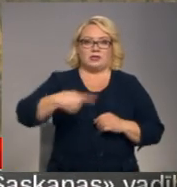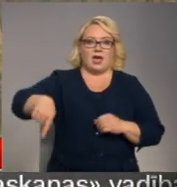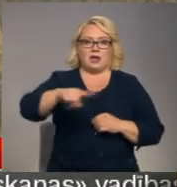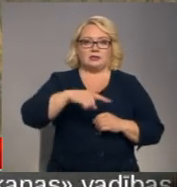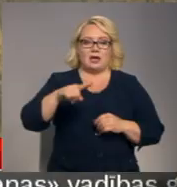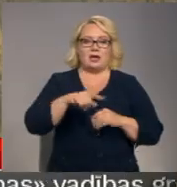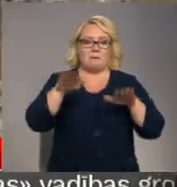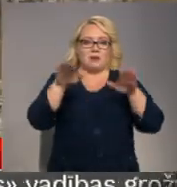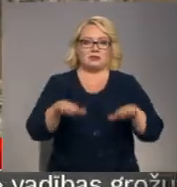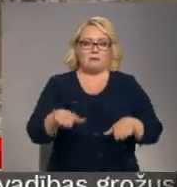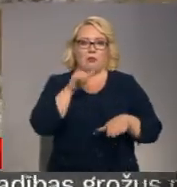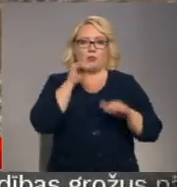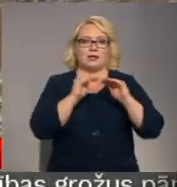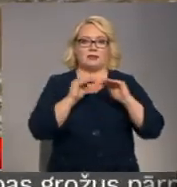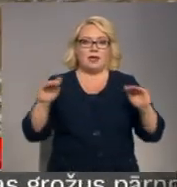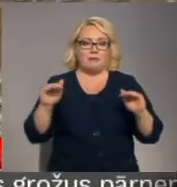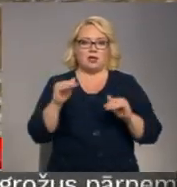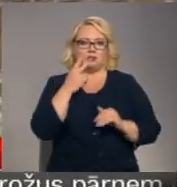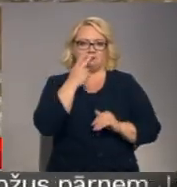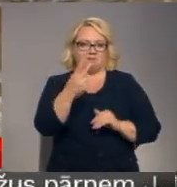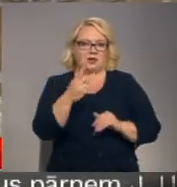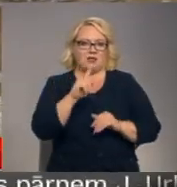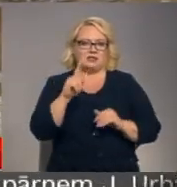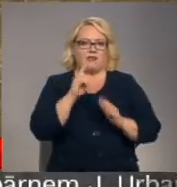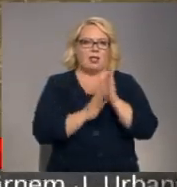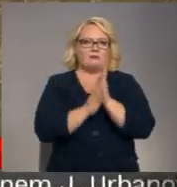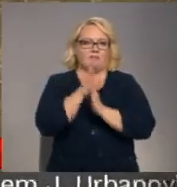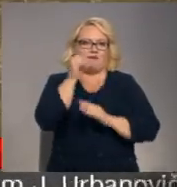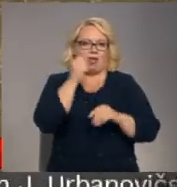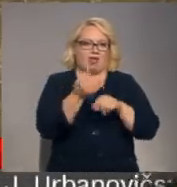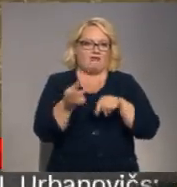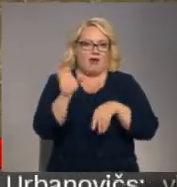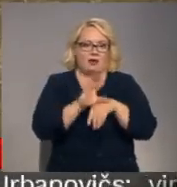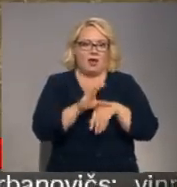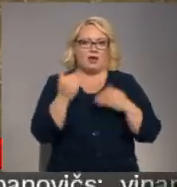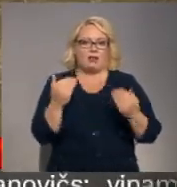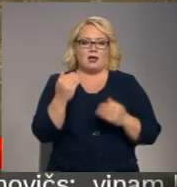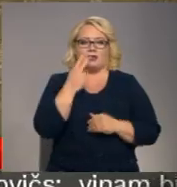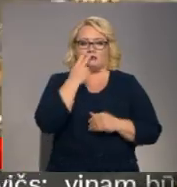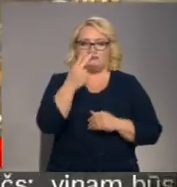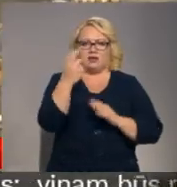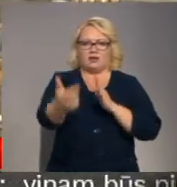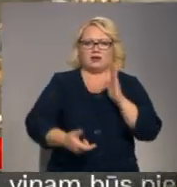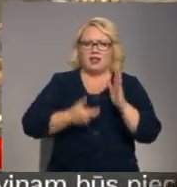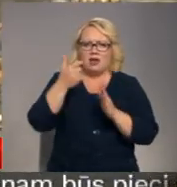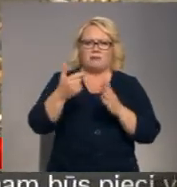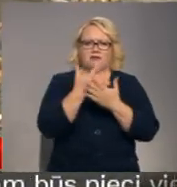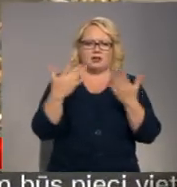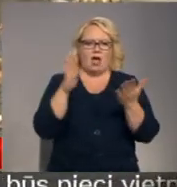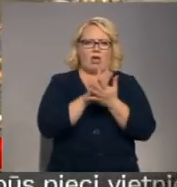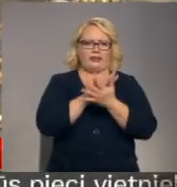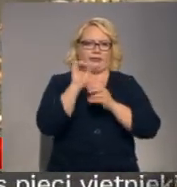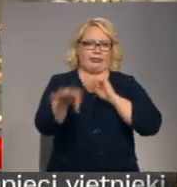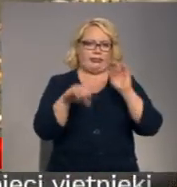pazemināts ūdens līmenis, kas rada iespēju, ka tas ir vēl aizaugušāks. Šobrīd skatam atsadas arī riepas un dažādi atkritumi.